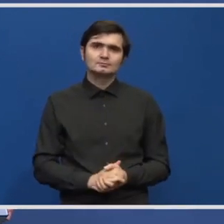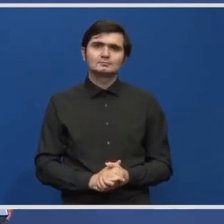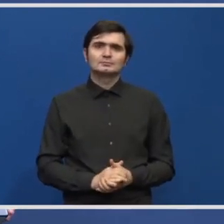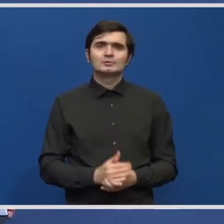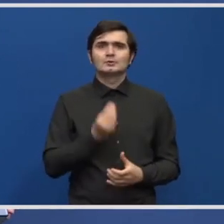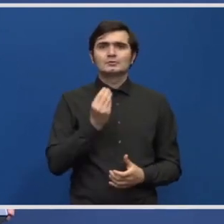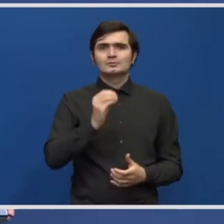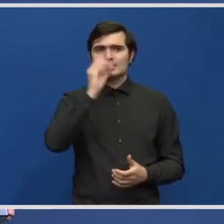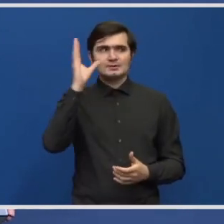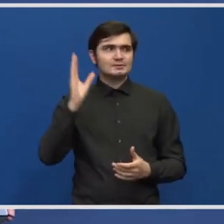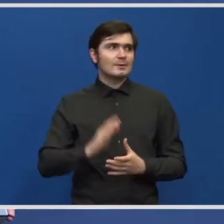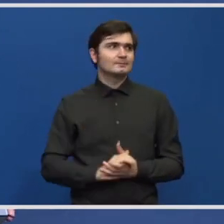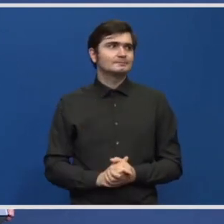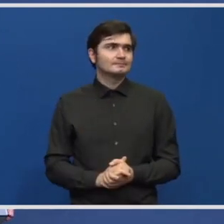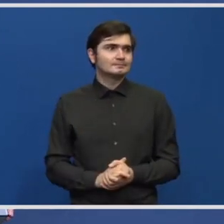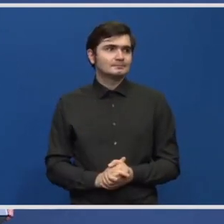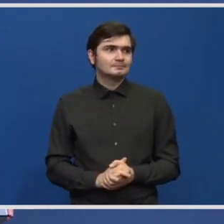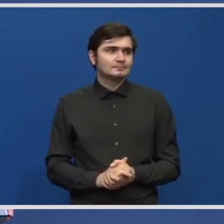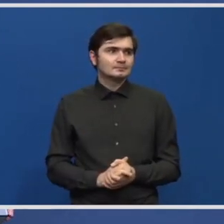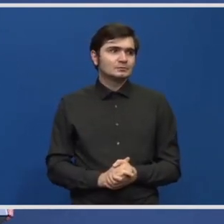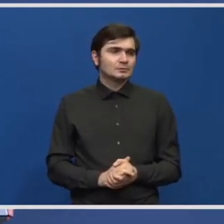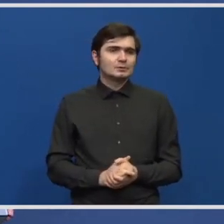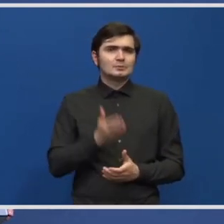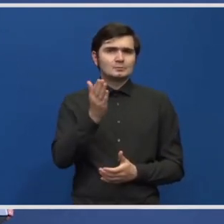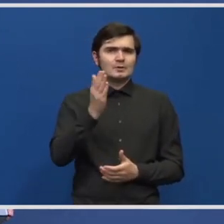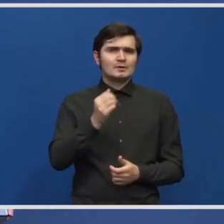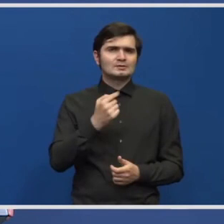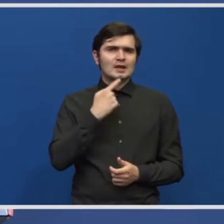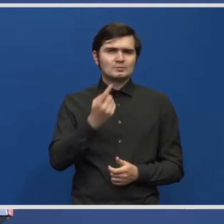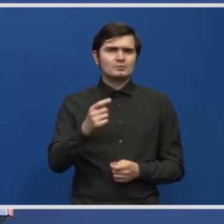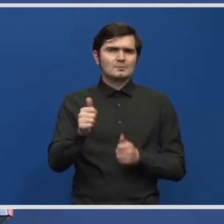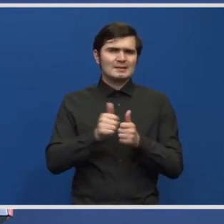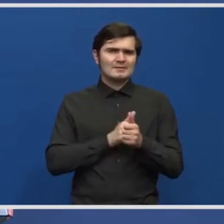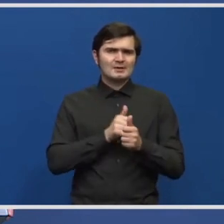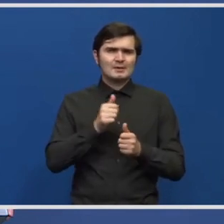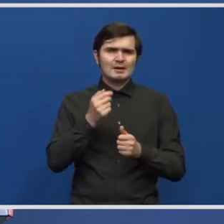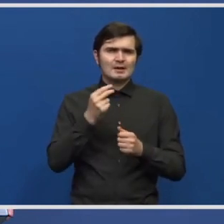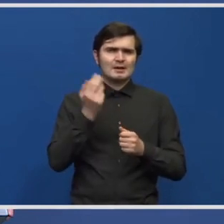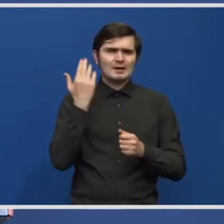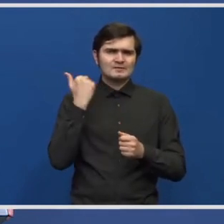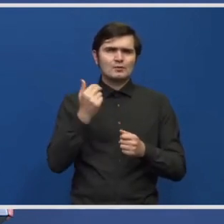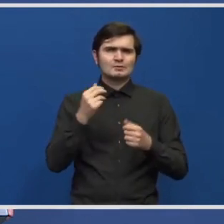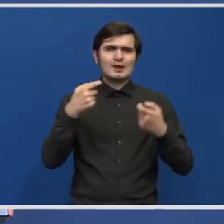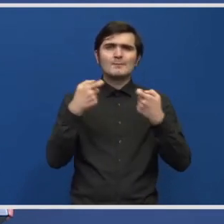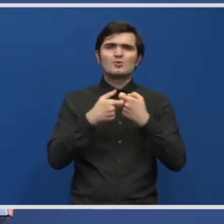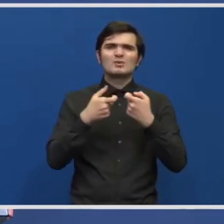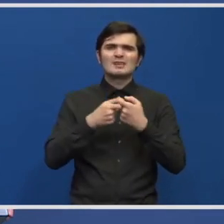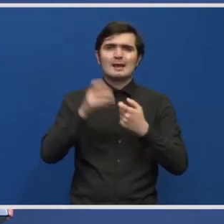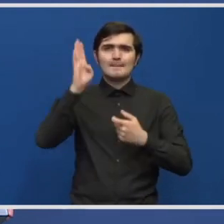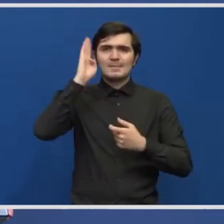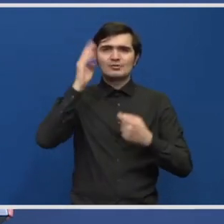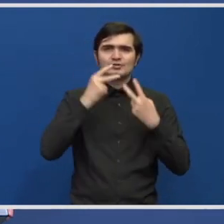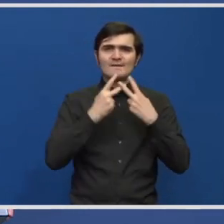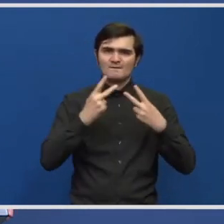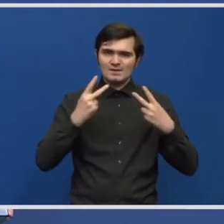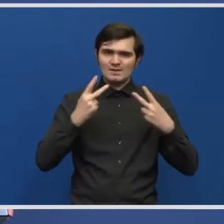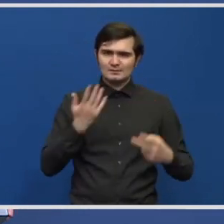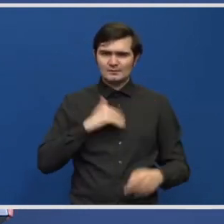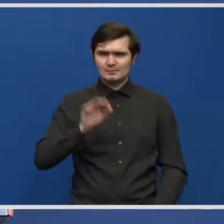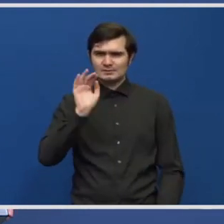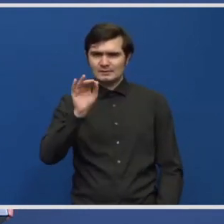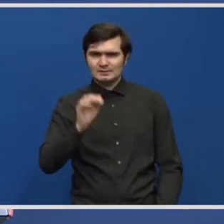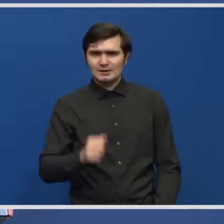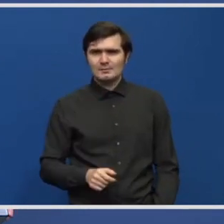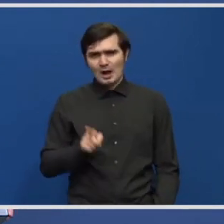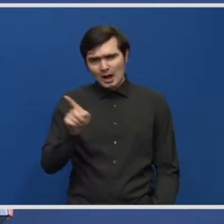Bună ziua, Andreea Dumitrescu, Digi24. Vă aminteați mai devreme despre vizita de la Bruxelles și aș vrea să vă întreb dacă în urma